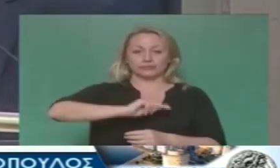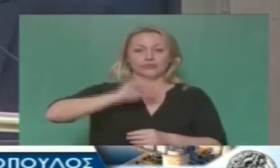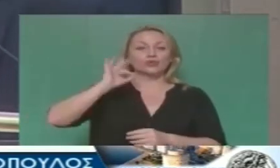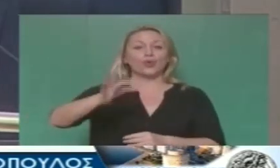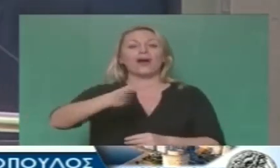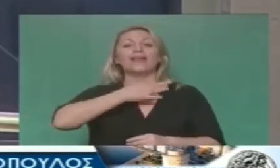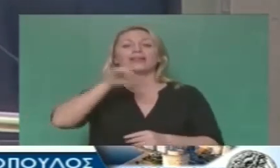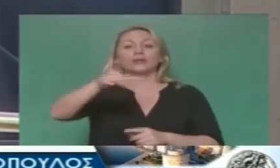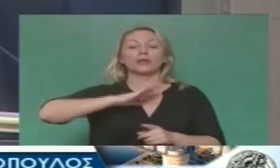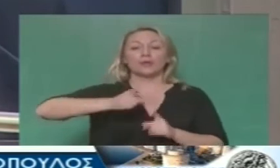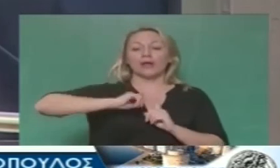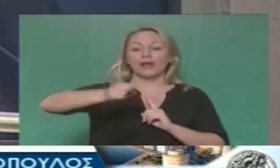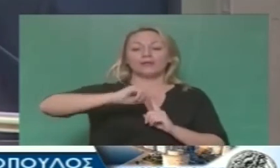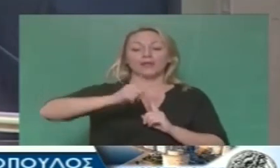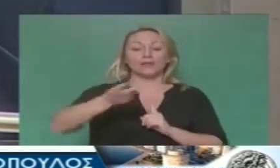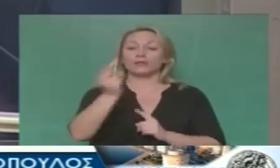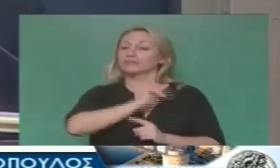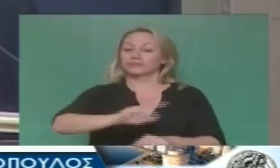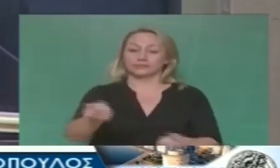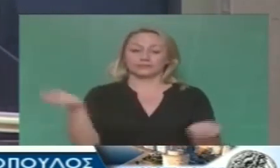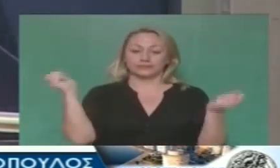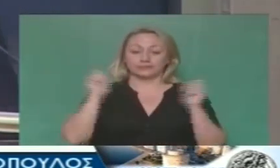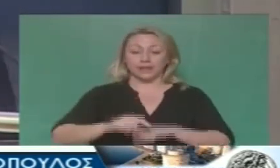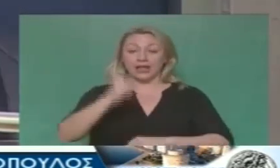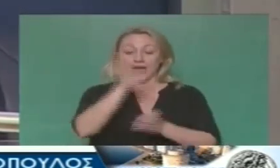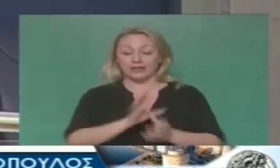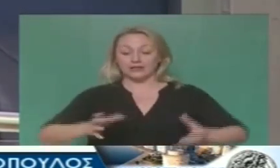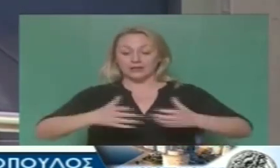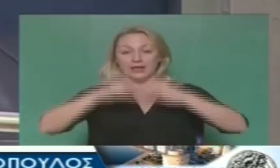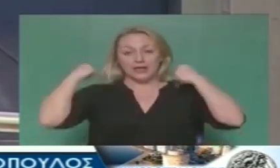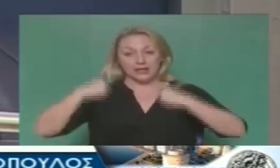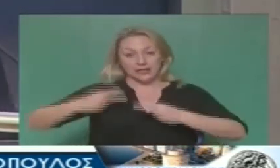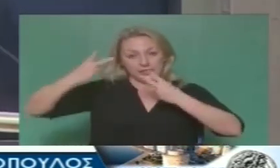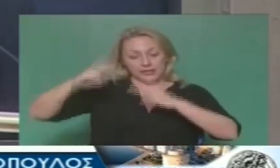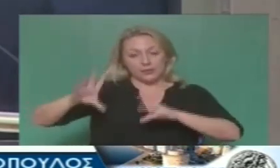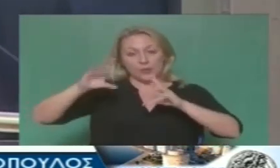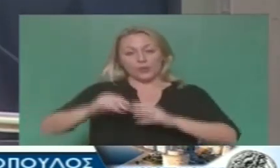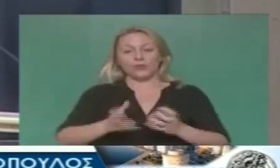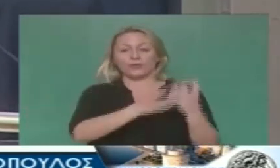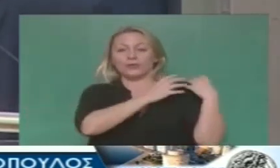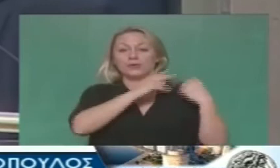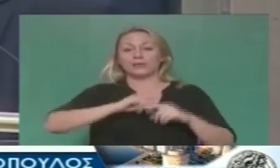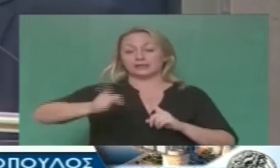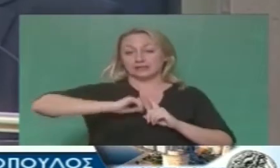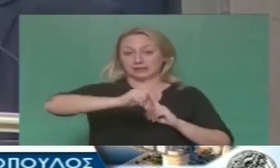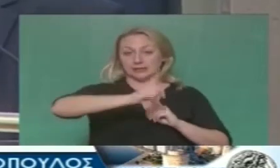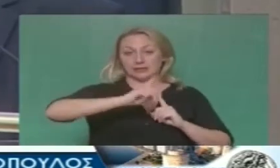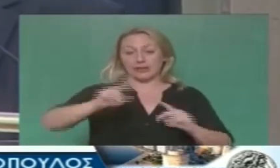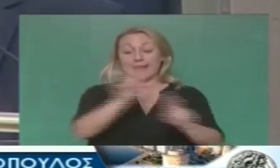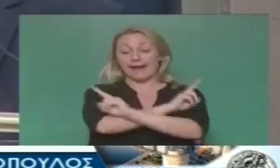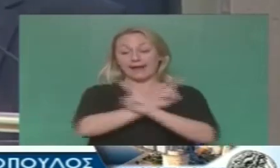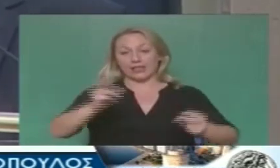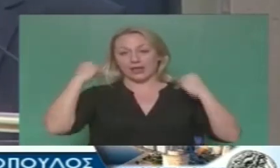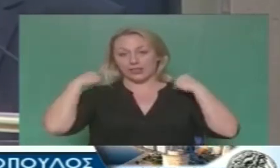ανάγκη να κυκλοφορήσεις. Ενιαίος κρατικός φορέας λοιπόν για τις συγκοινωνίες αποκλειστικά δημόσιος